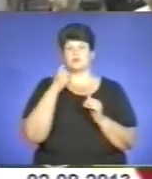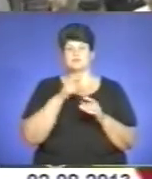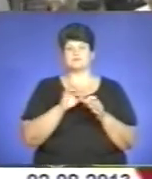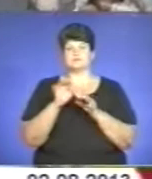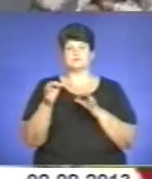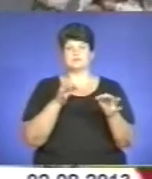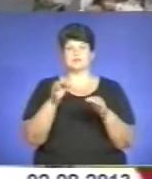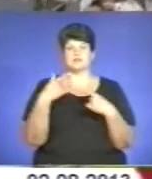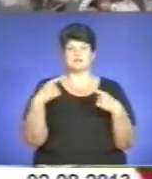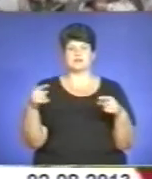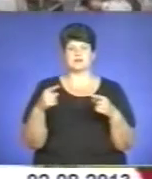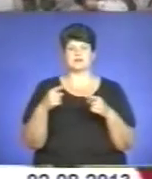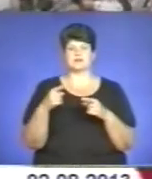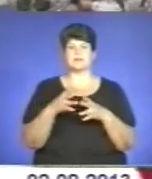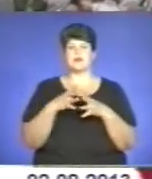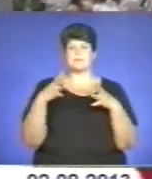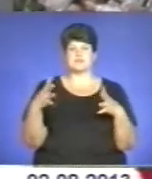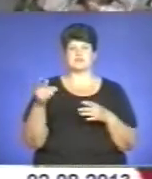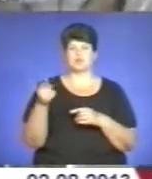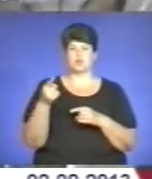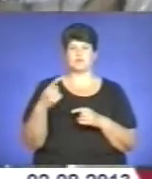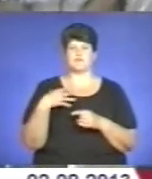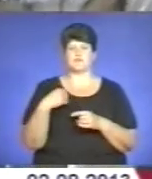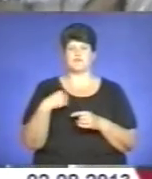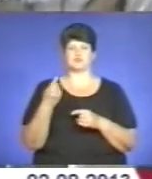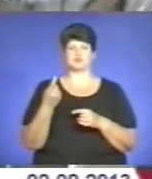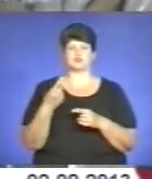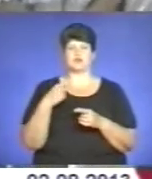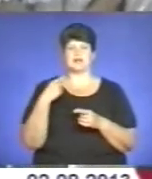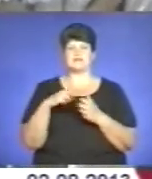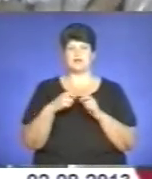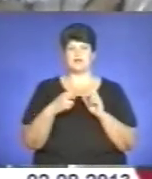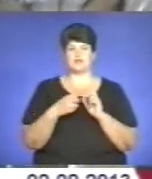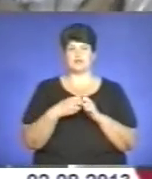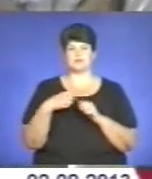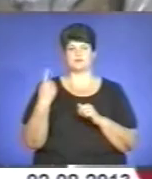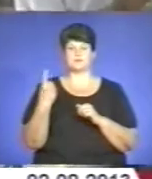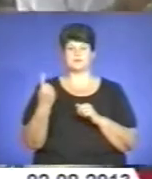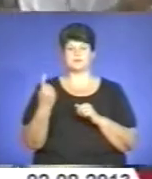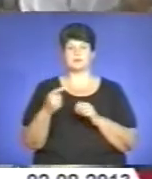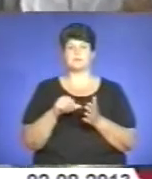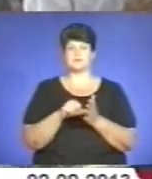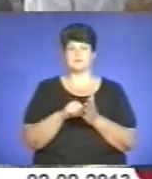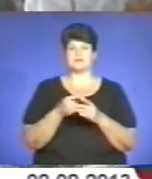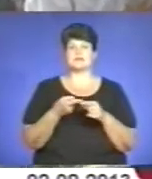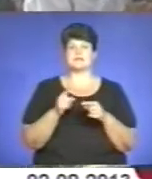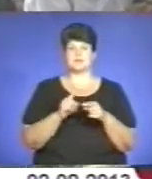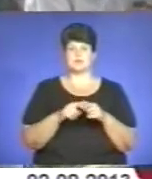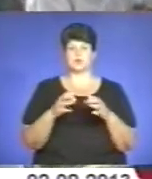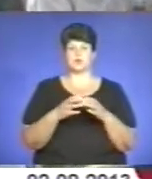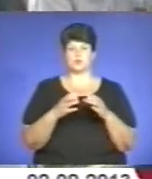України, найбільше у Термнопільську, Львівську, Івано-Франківську. І тепер щороку представники цієї етнічної групи